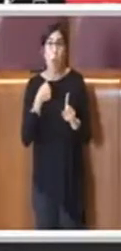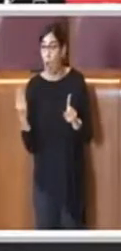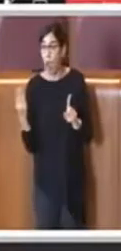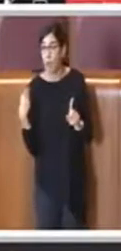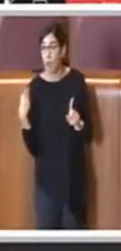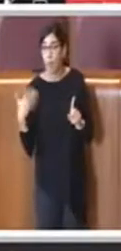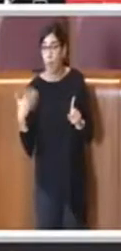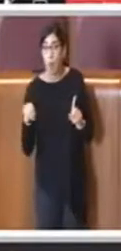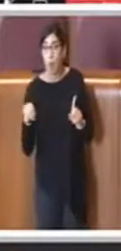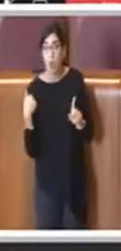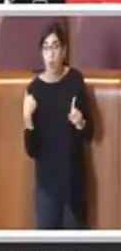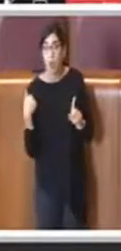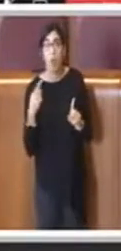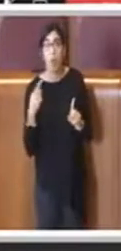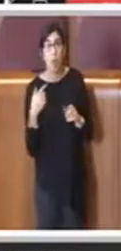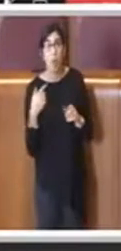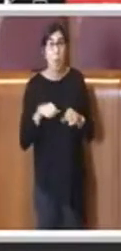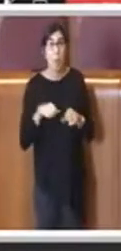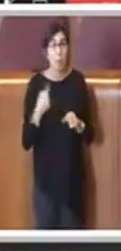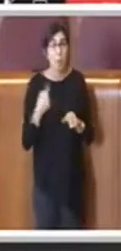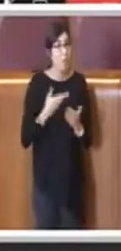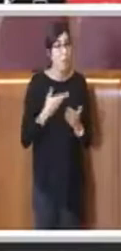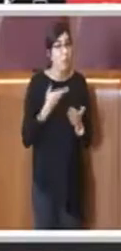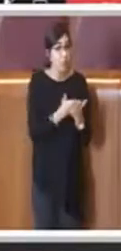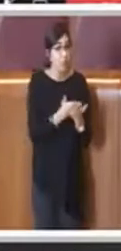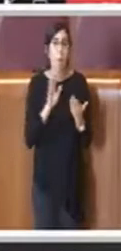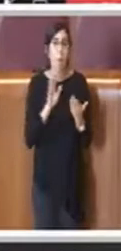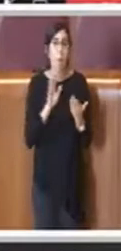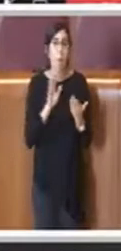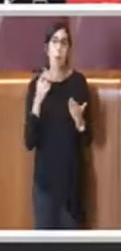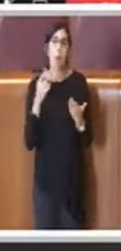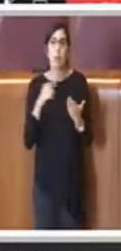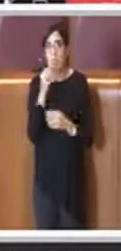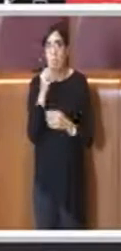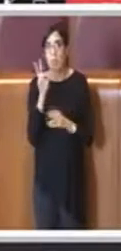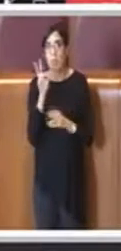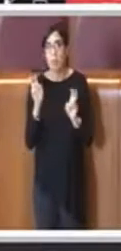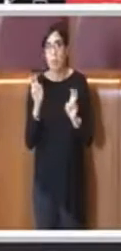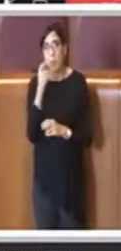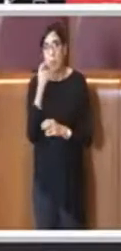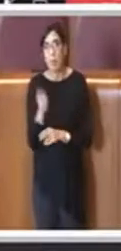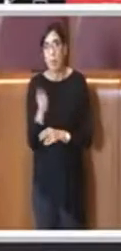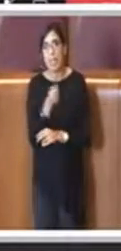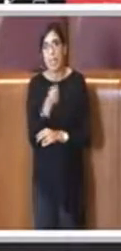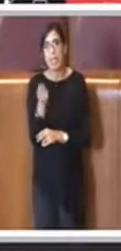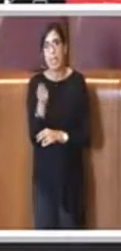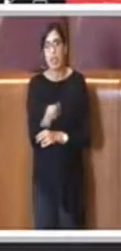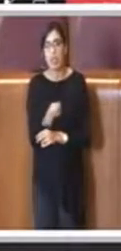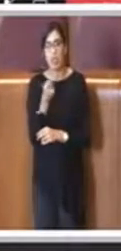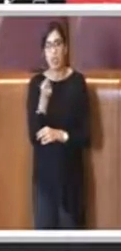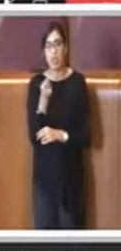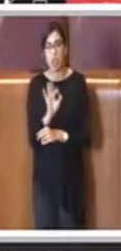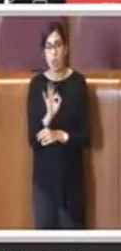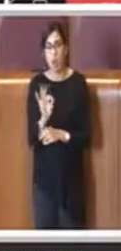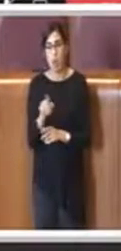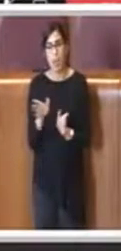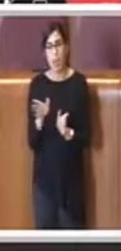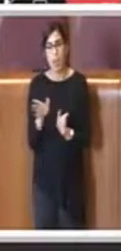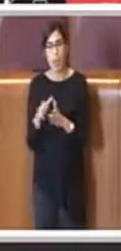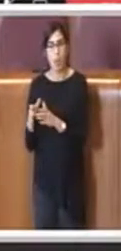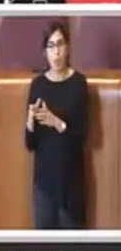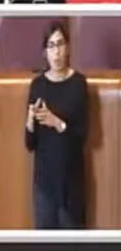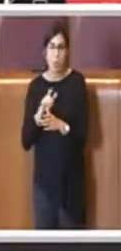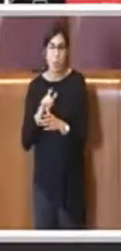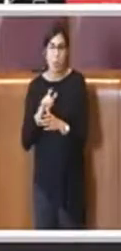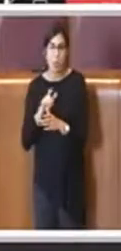sarebbe un po' prendere in giro alcune categorie perché la